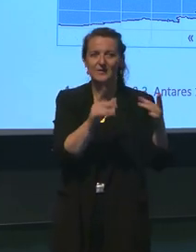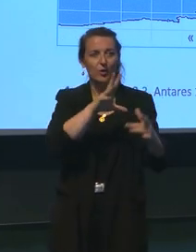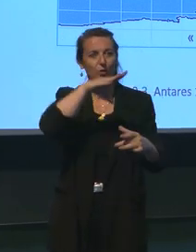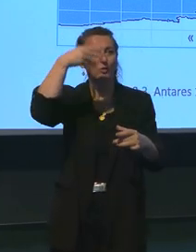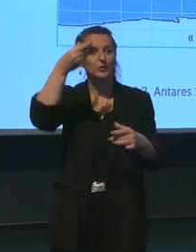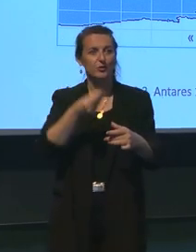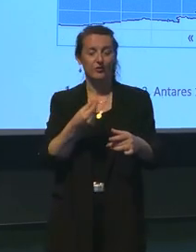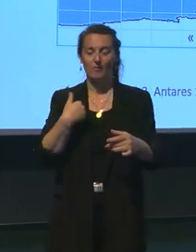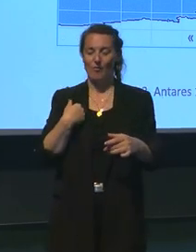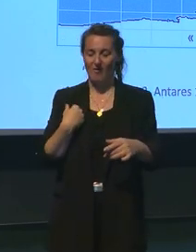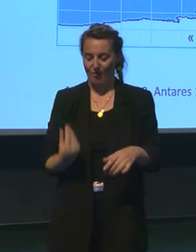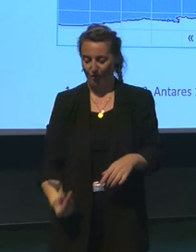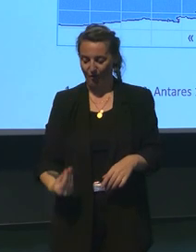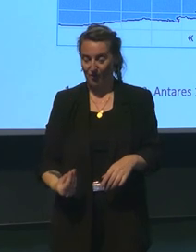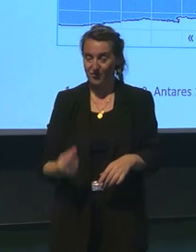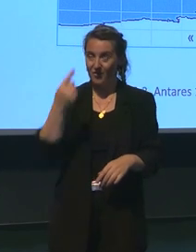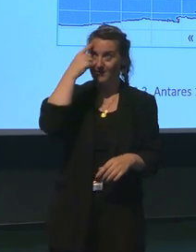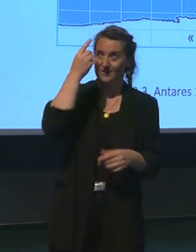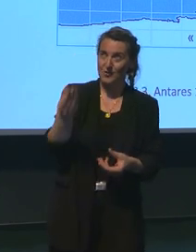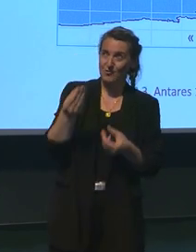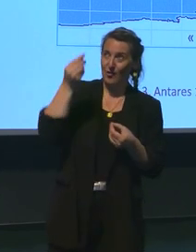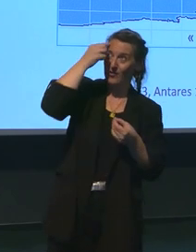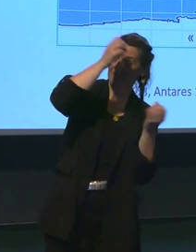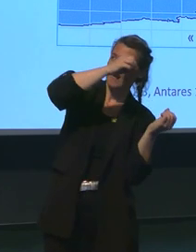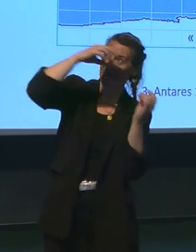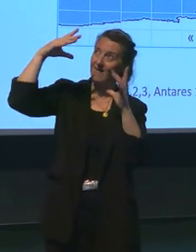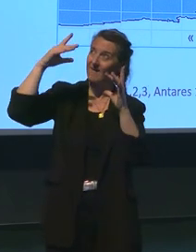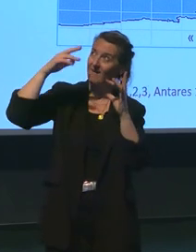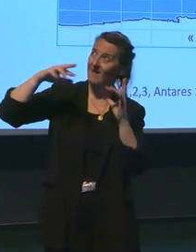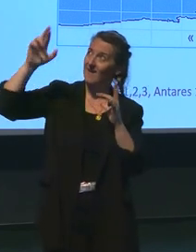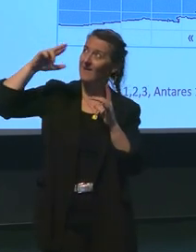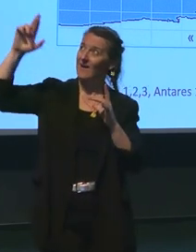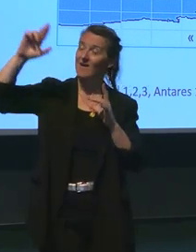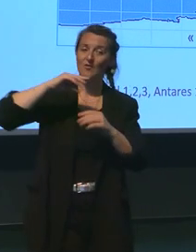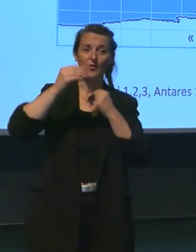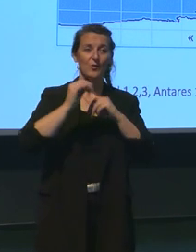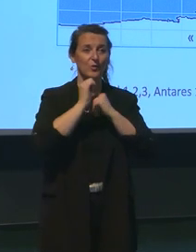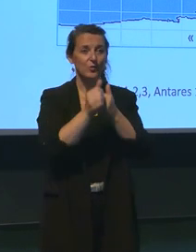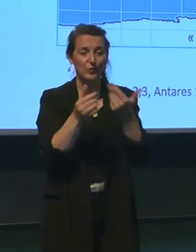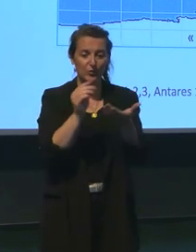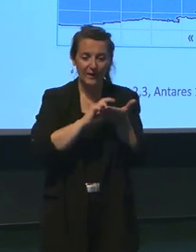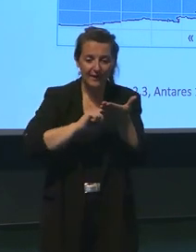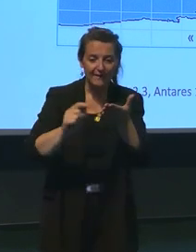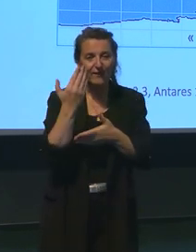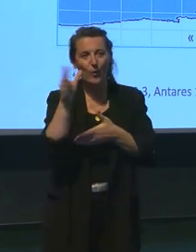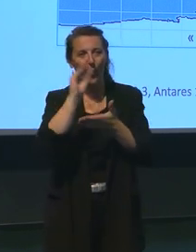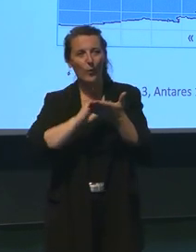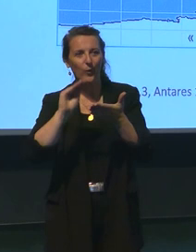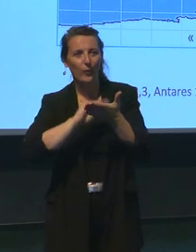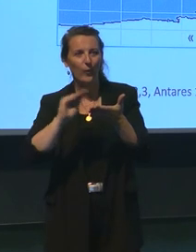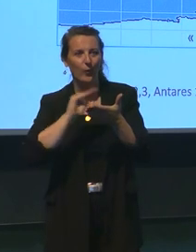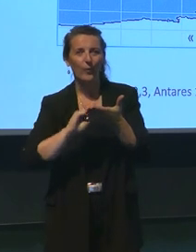quand j'étais enfant, bien sûr, et puis un peu plus tard aussi pour suivre les travaux de'emploi de Saint-Exupéry, et ça, c une autre référence et d'autres abanches.